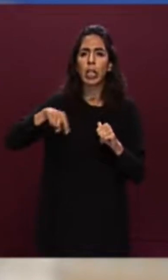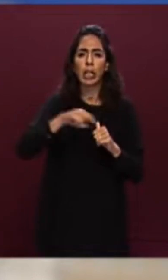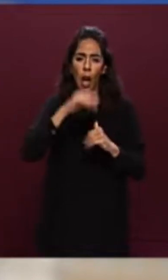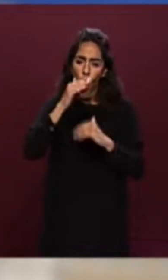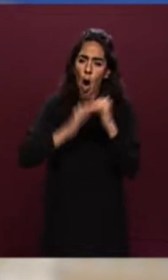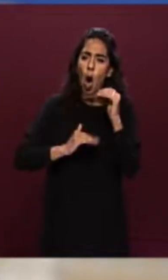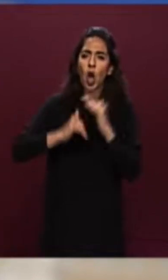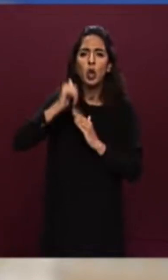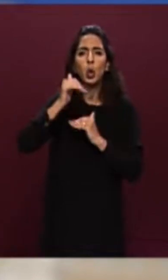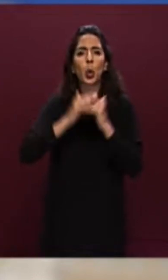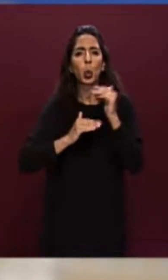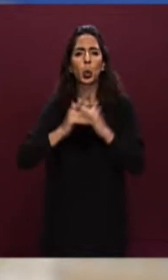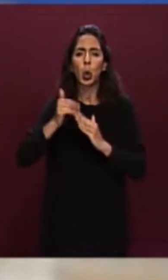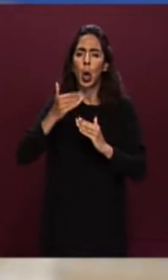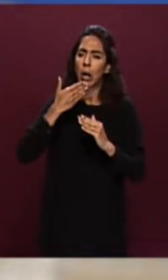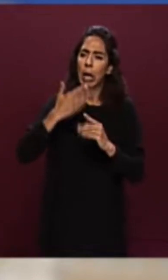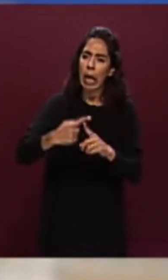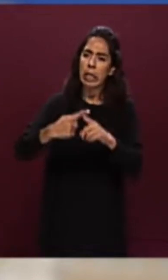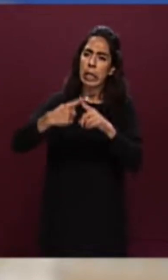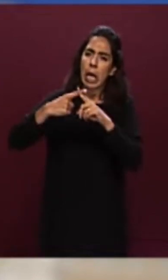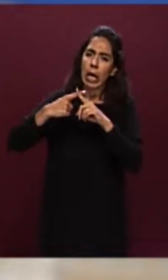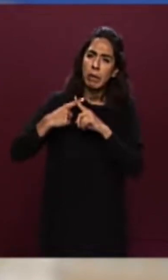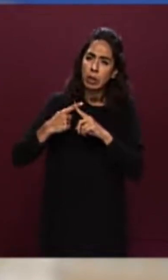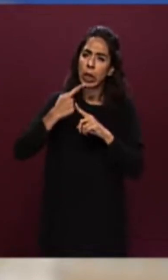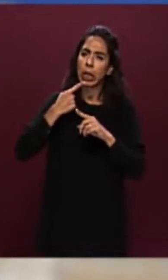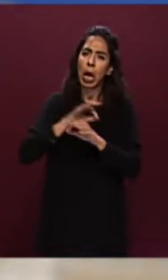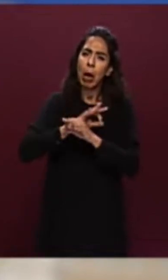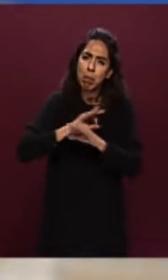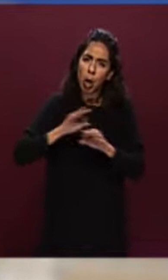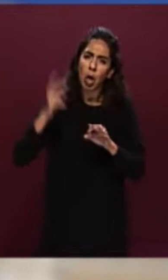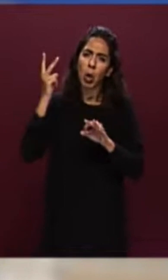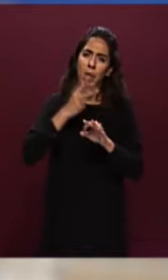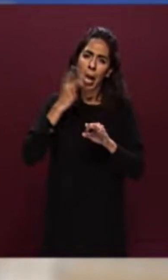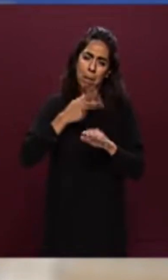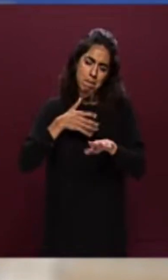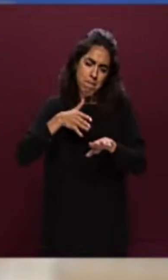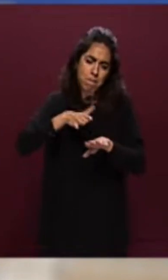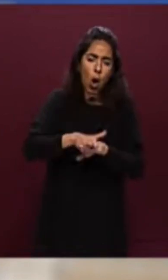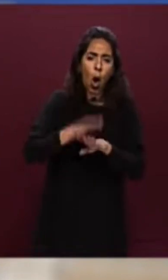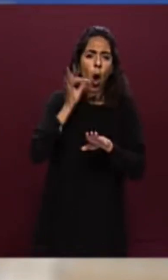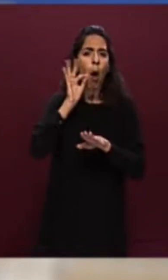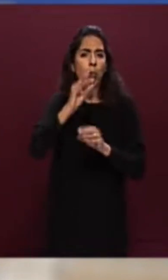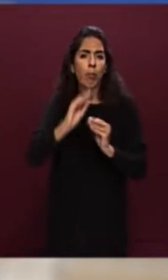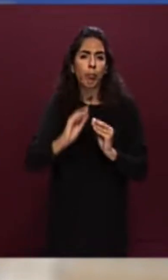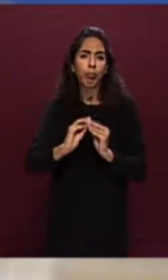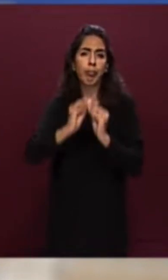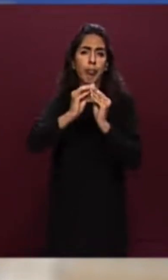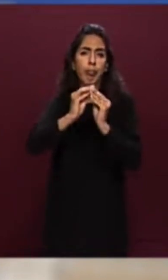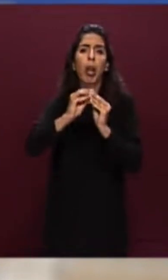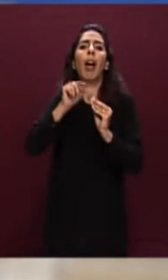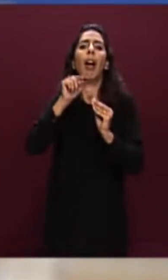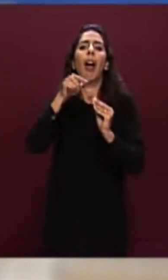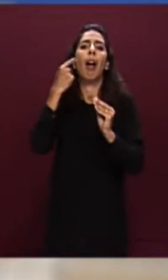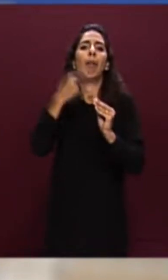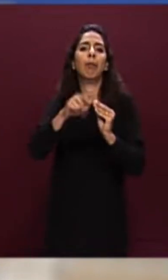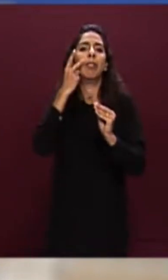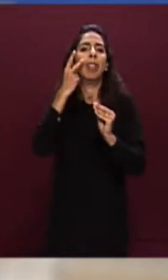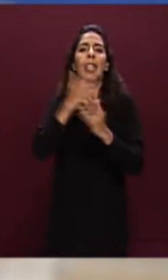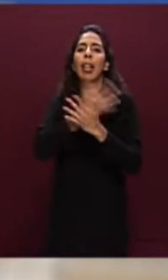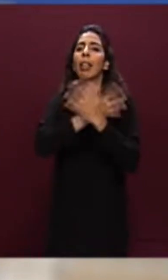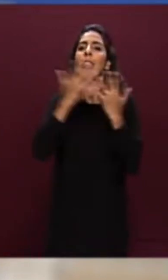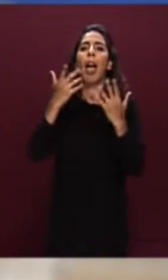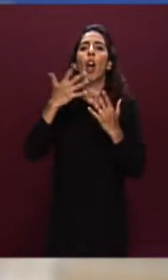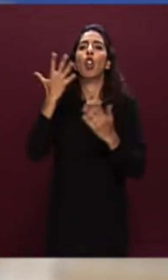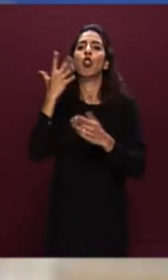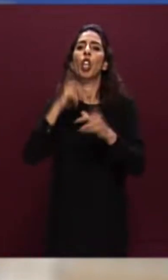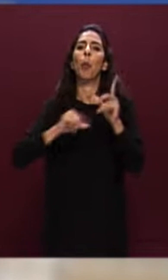costruiti con il sacrificio di chi era pronto a sacrificarsi per costruirli. e si fa strage nella scelta che hanno fatto